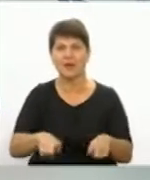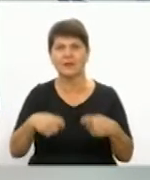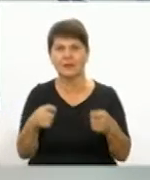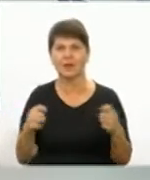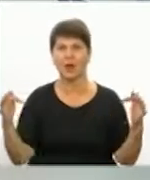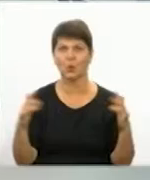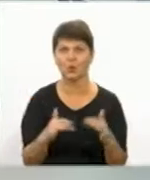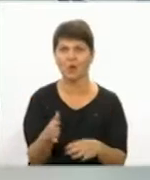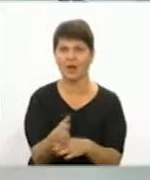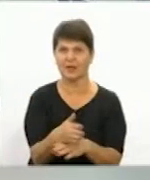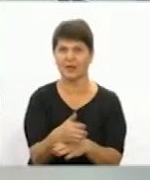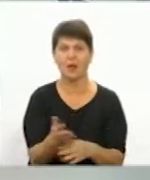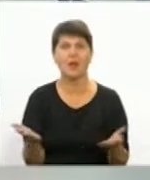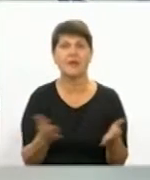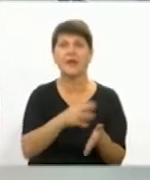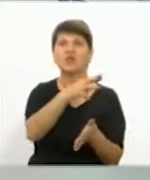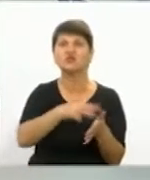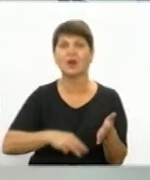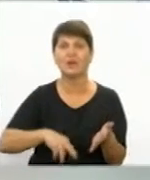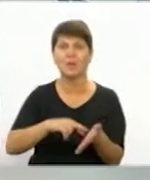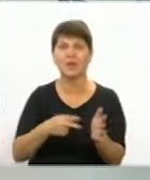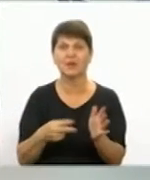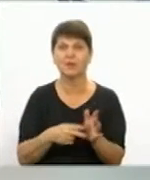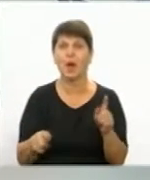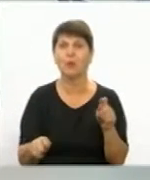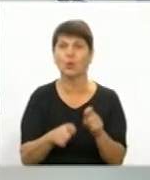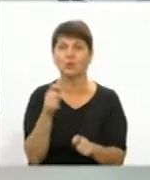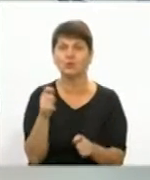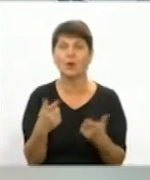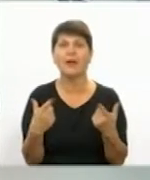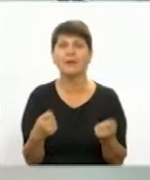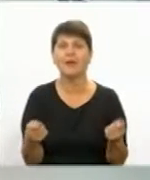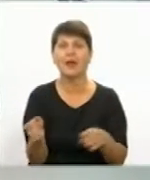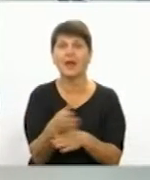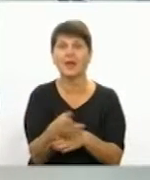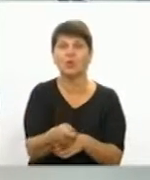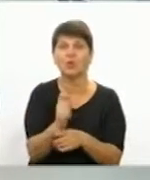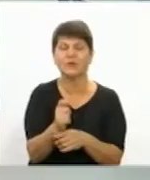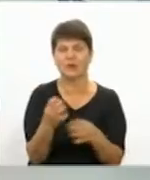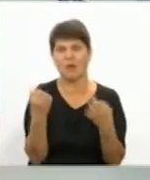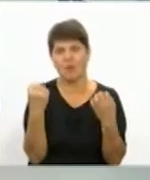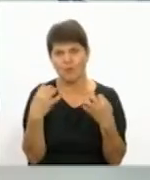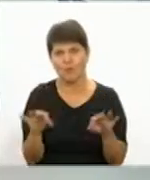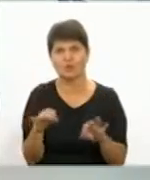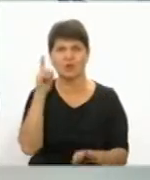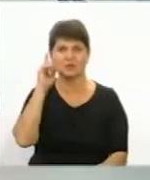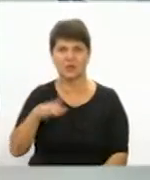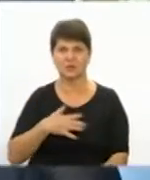скупчення риби. Які штрафи передбачені за такі порушення і де ловити рибу, так і можна, Віталій Бондарів знає.